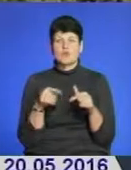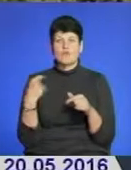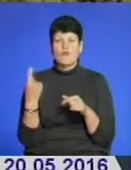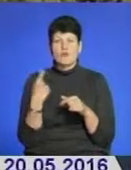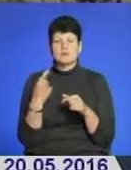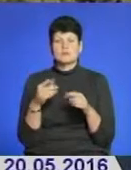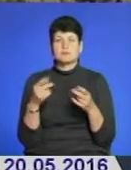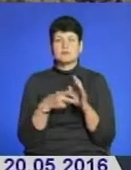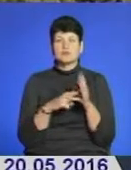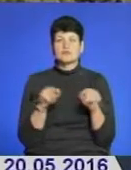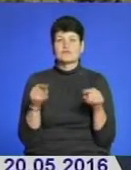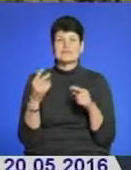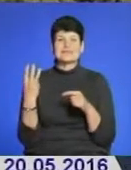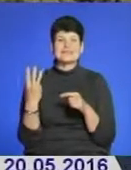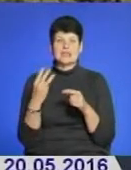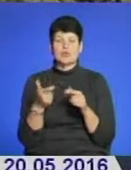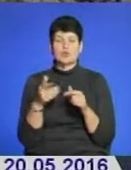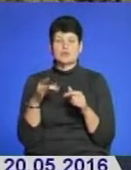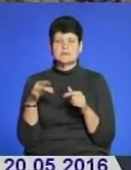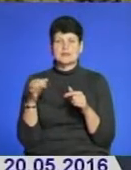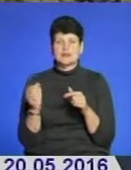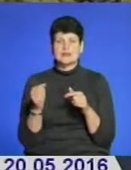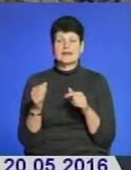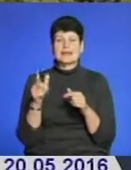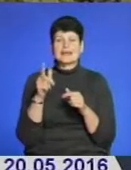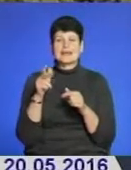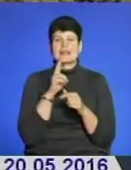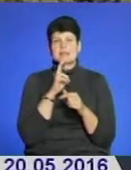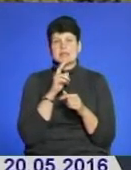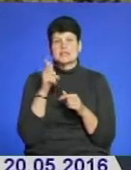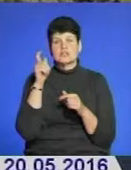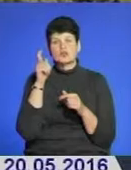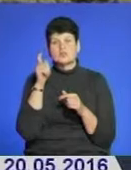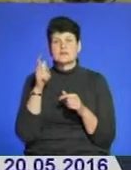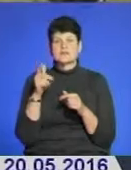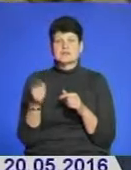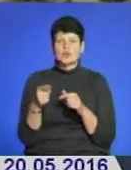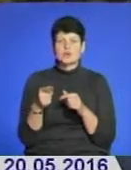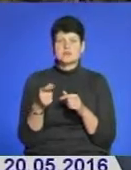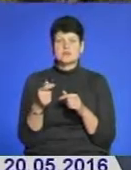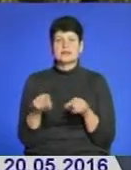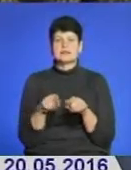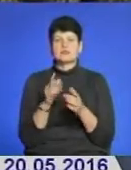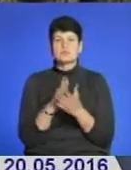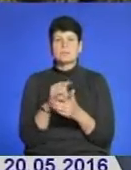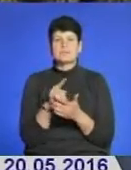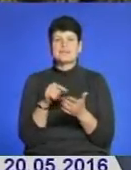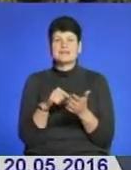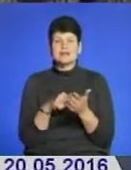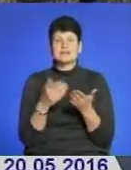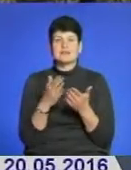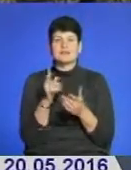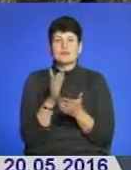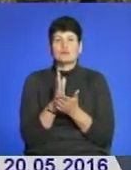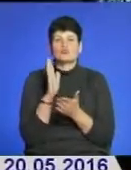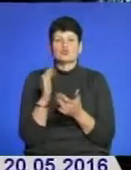планується створити три госпітальні округи. Кременецький, Чортківський і Тернопільський госпітальний округ. Також стоїть питання саме, якими вони